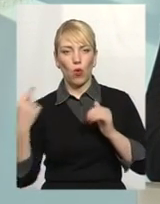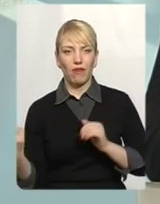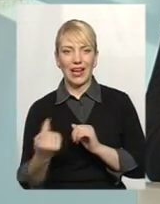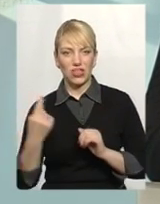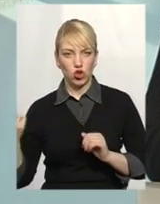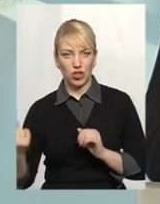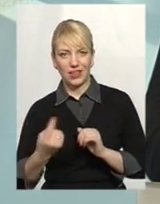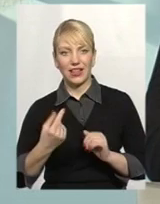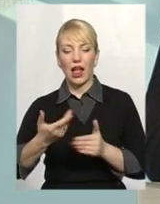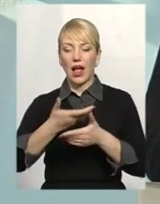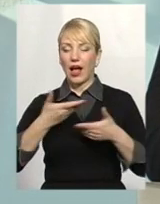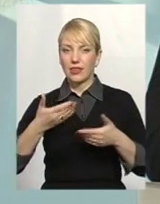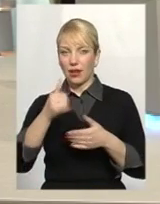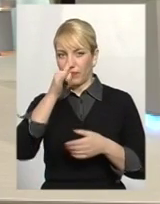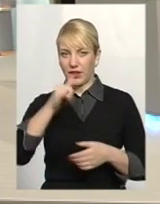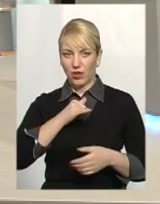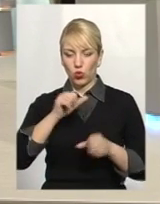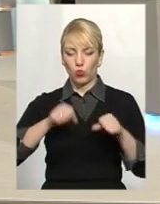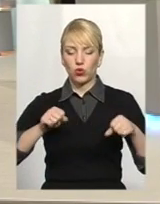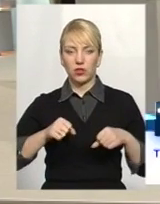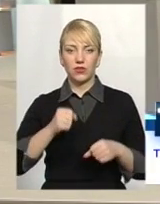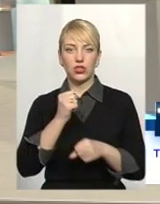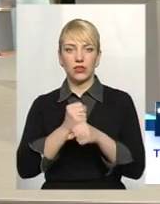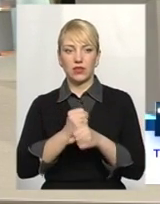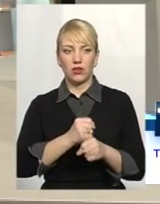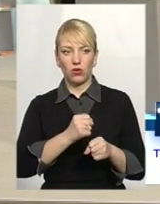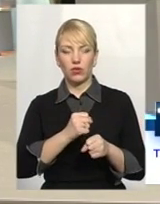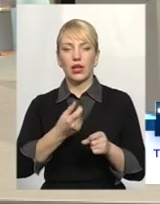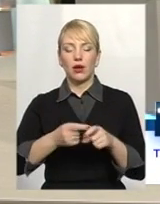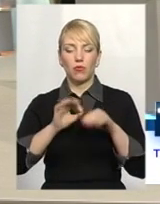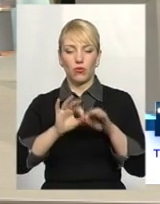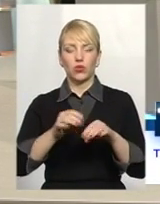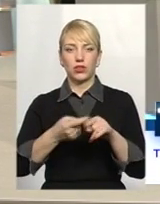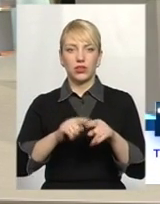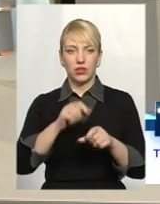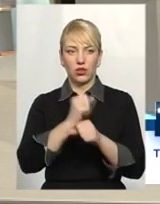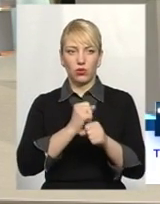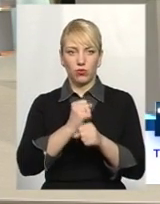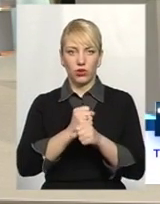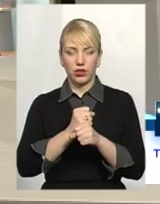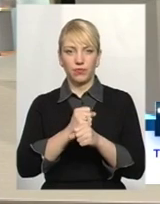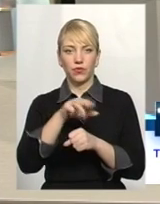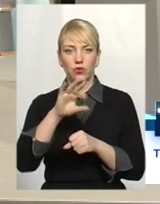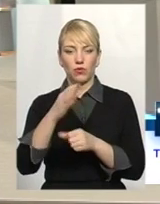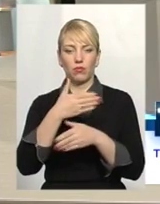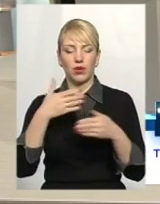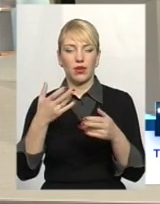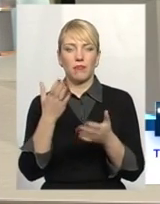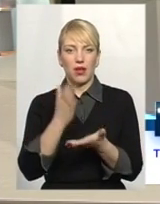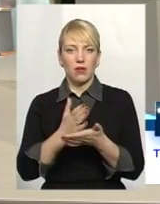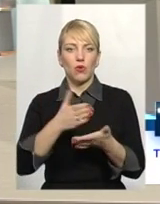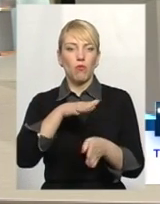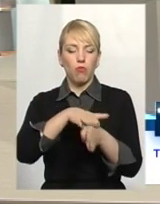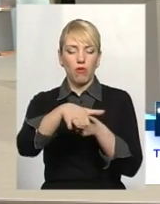нам не дають можливості робити, провести ці роботи, встановити цей лічильник, ми маємо повне